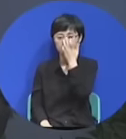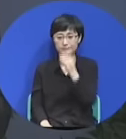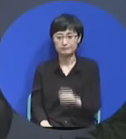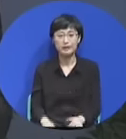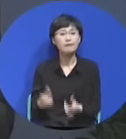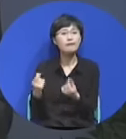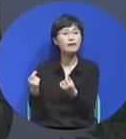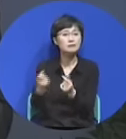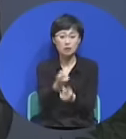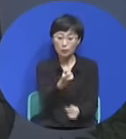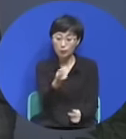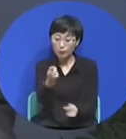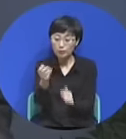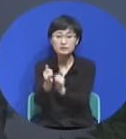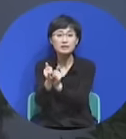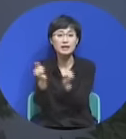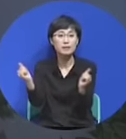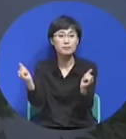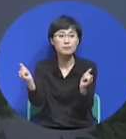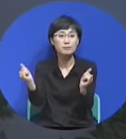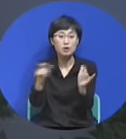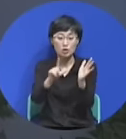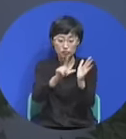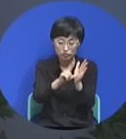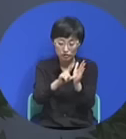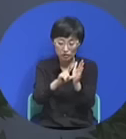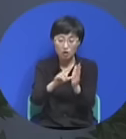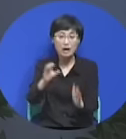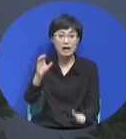이런 인물들이 천명을 본 거예요.